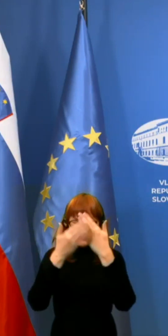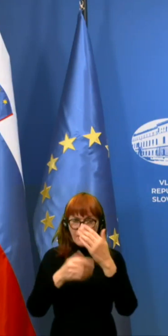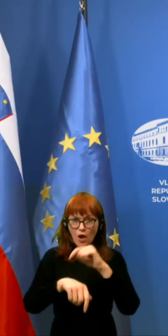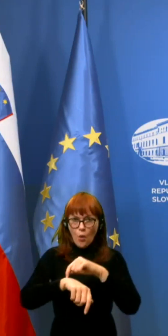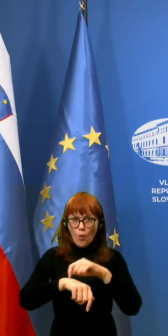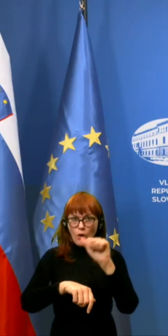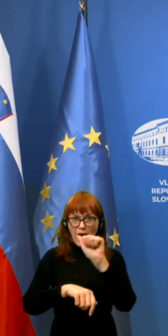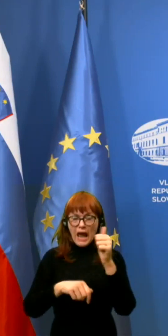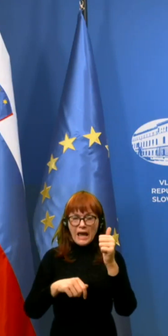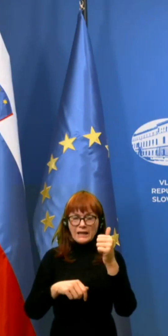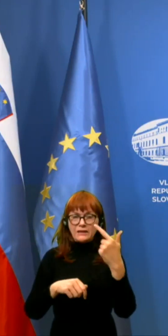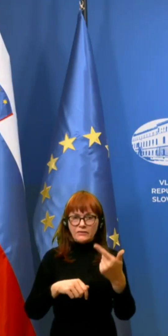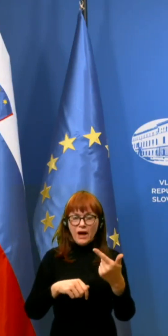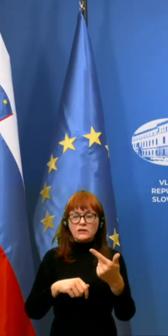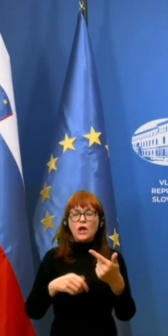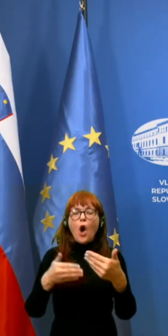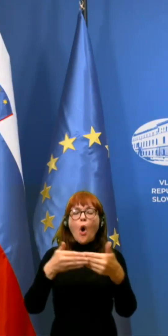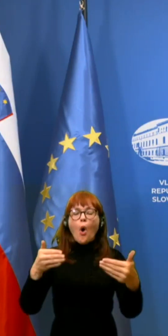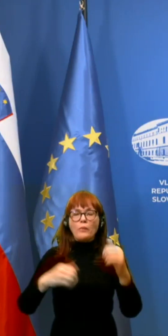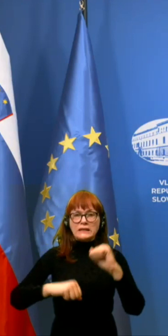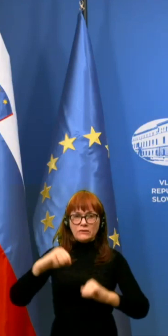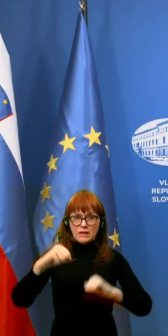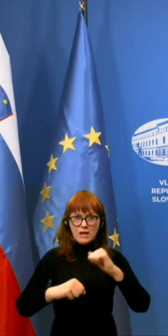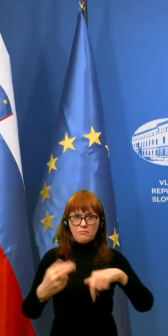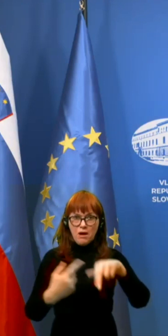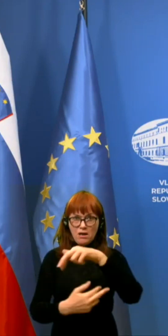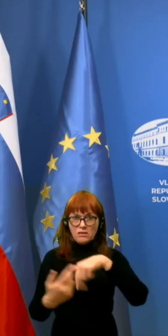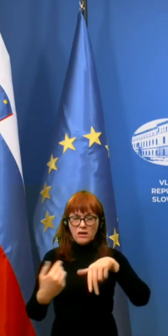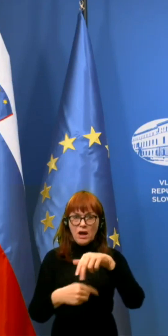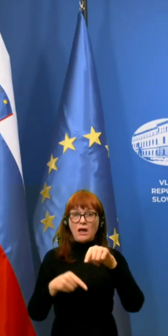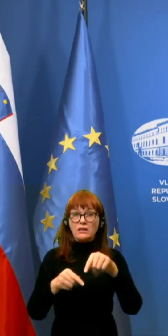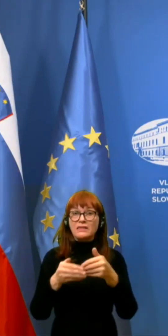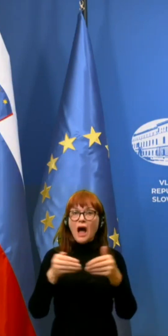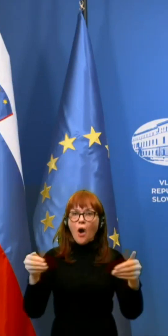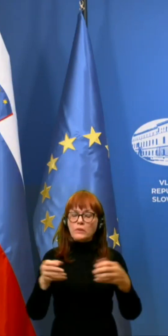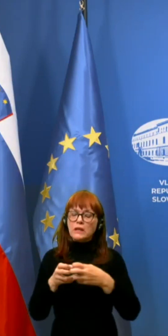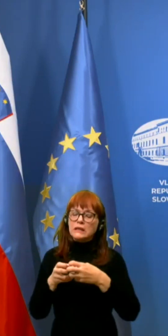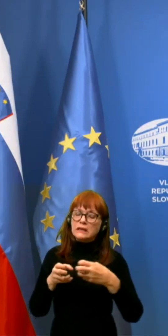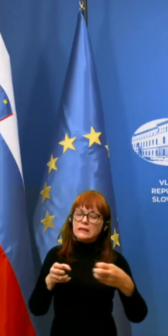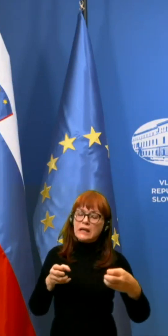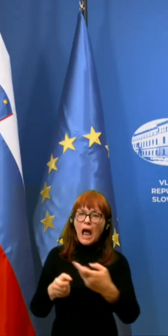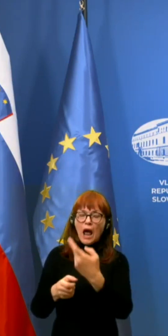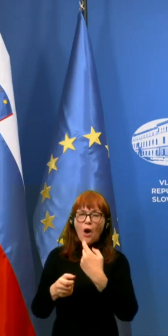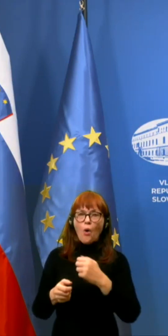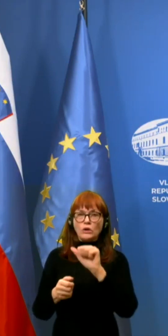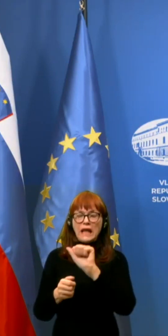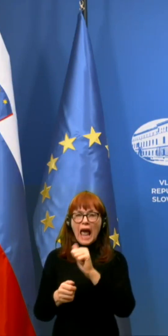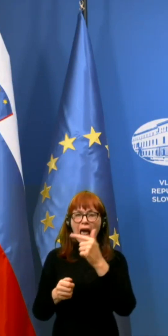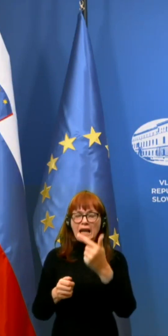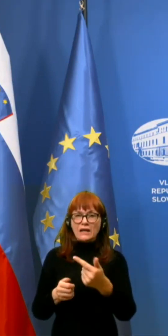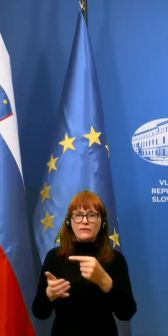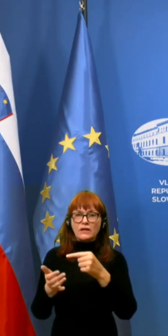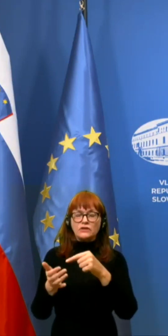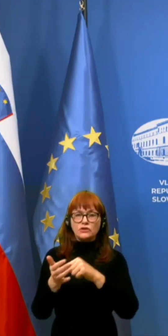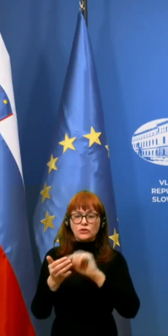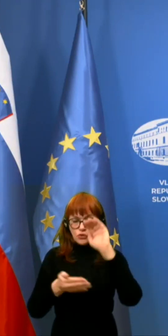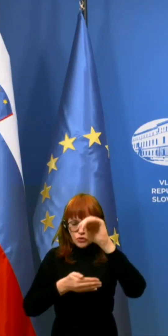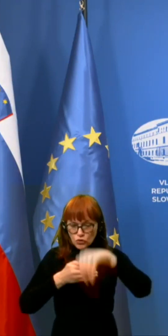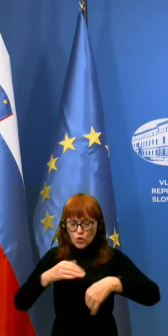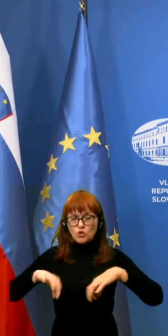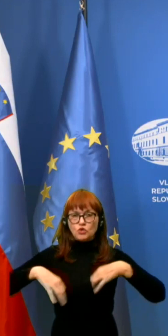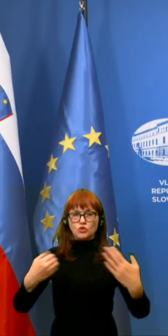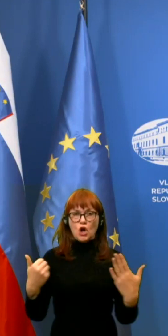začne veljati omenjitev gibanja in to, ta omenjitev, traja od 21. do 6. ure zjutraj.